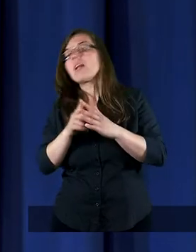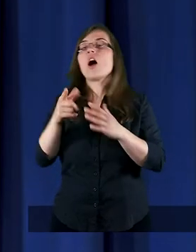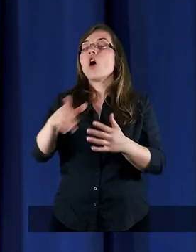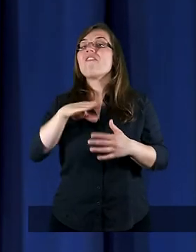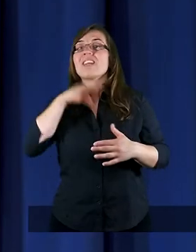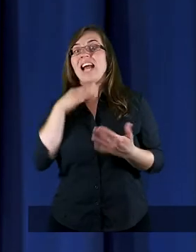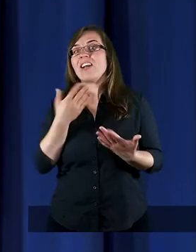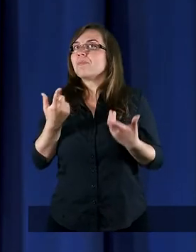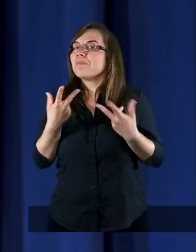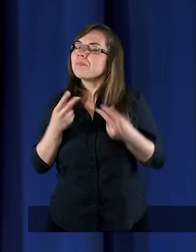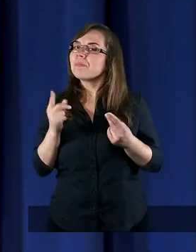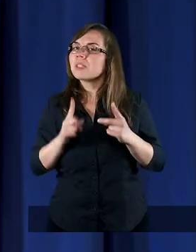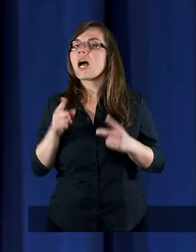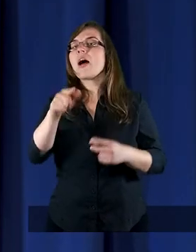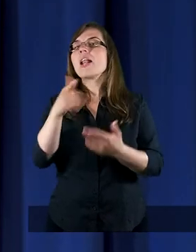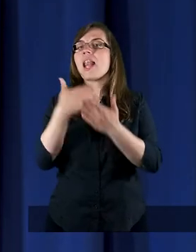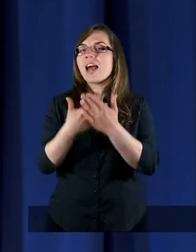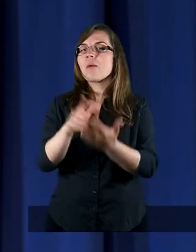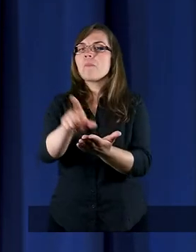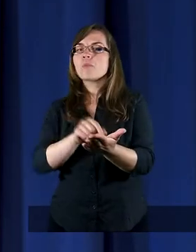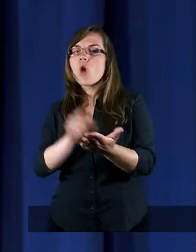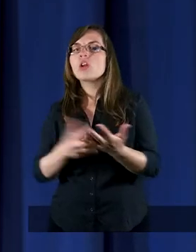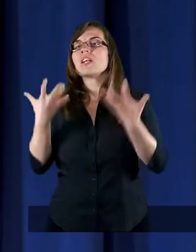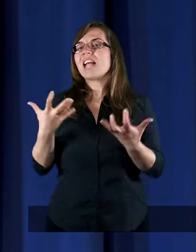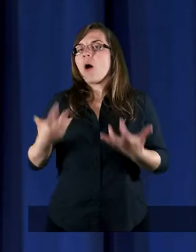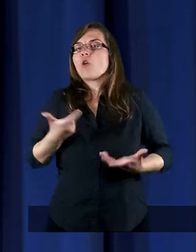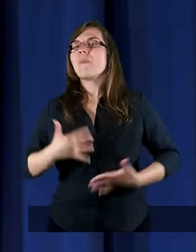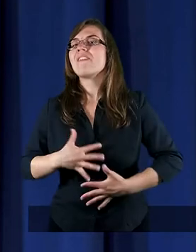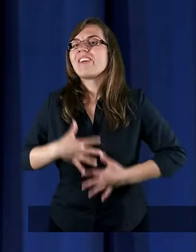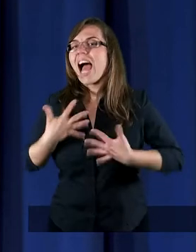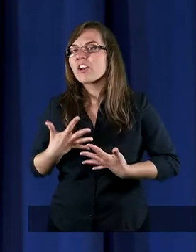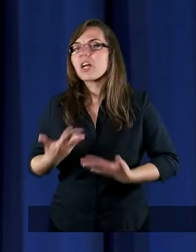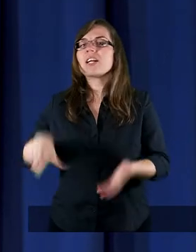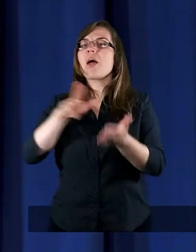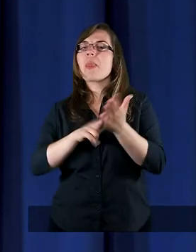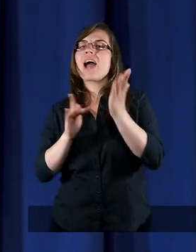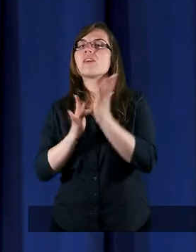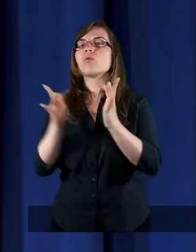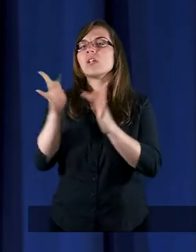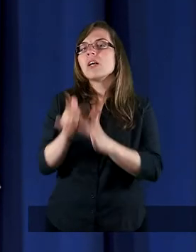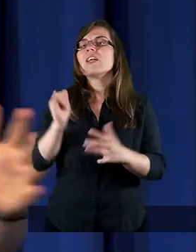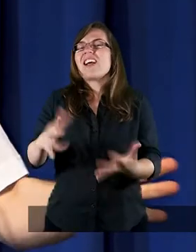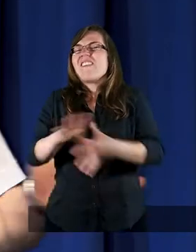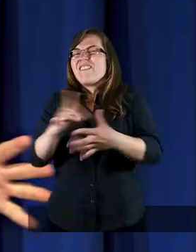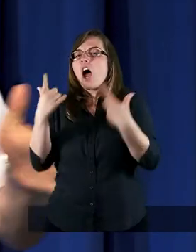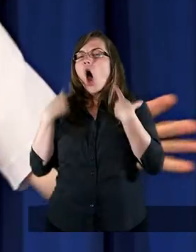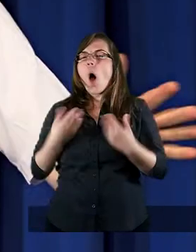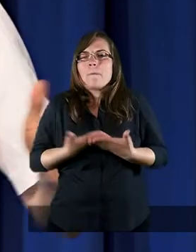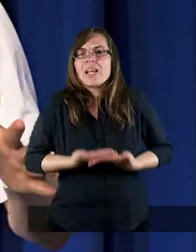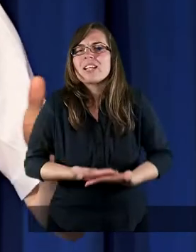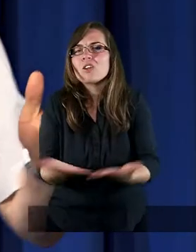łaski. Dlatego Piotr chciał zrobić wrażenie na Jezusie. I w obecności